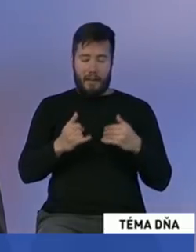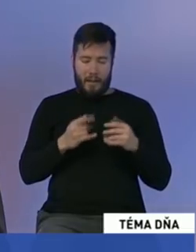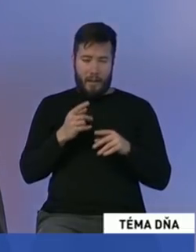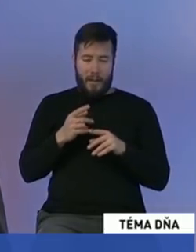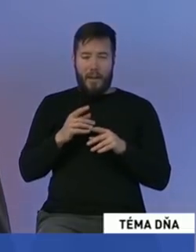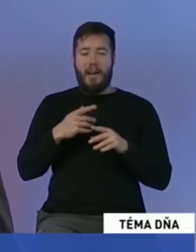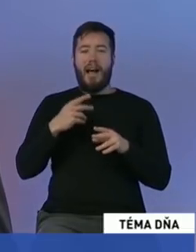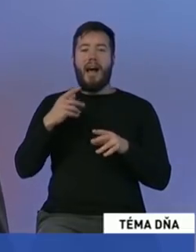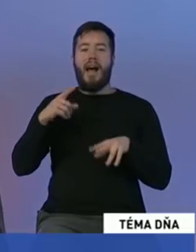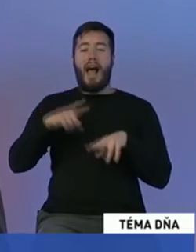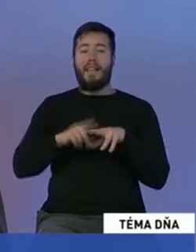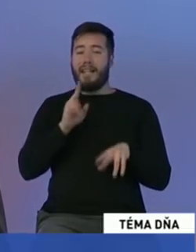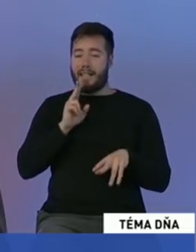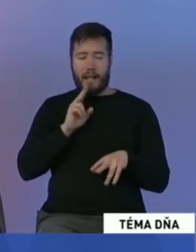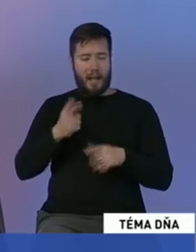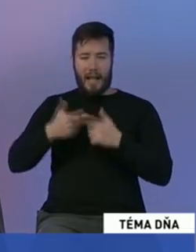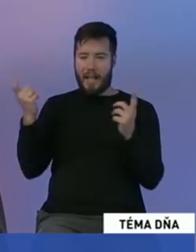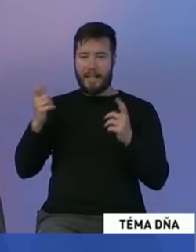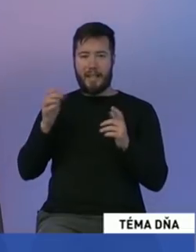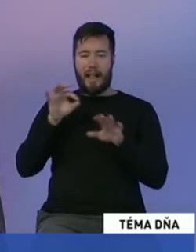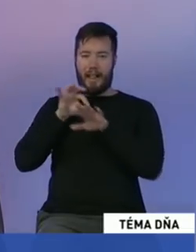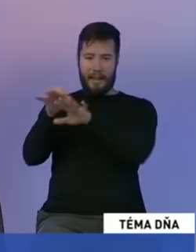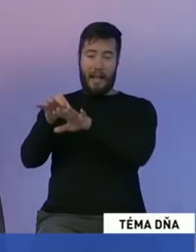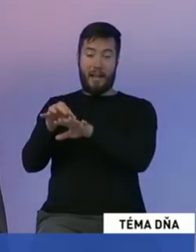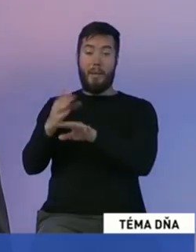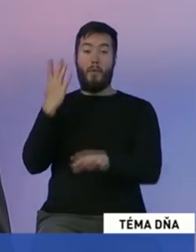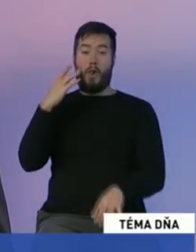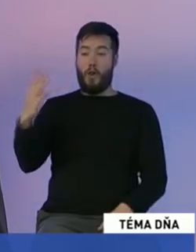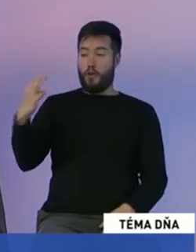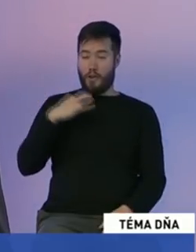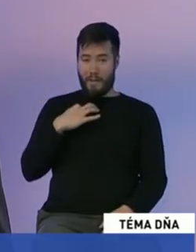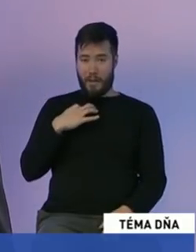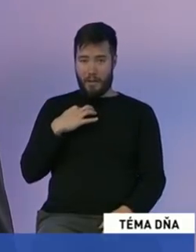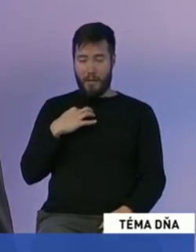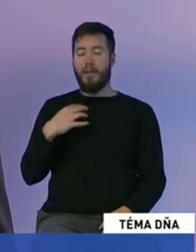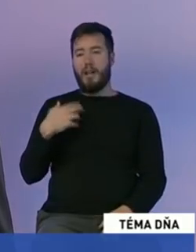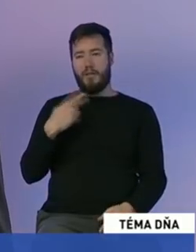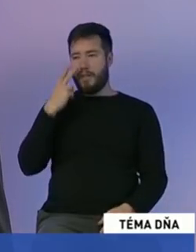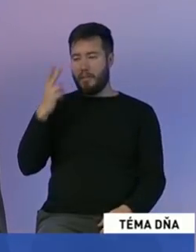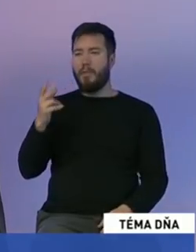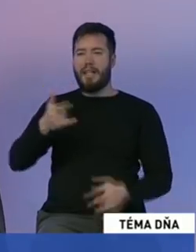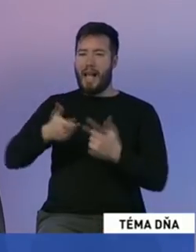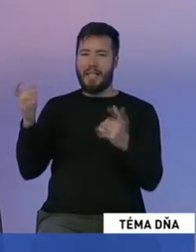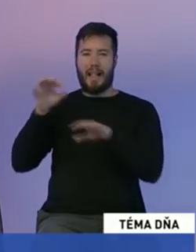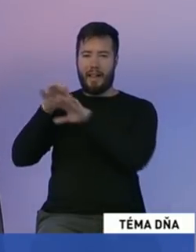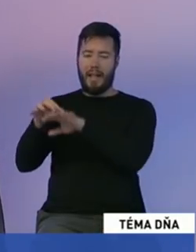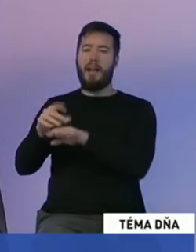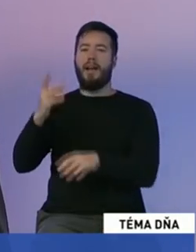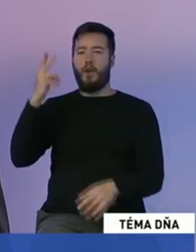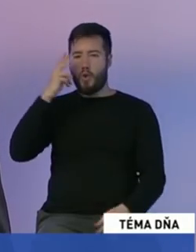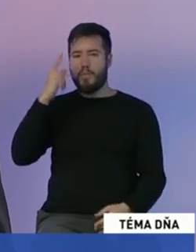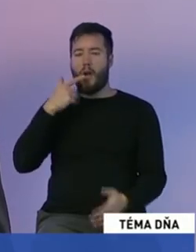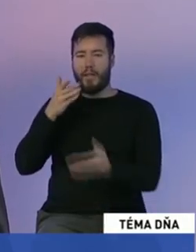oslovil, tak som sa naozaj potešil tomu, že tu máme jasného lídra, ktorý vie čo chce, ktorému dôverujú obyvateľné naše krajiny.